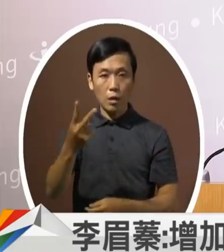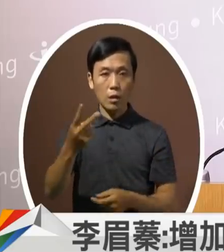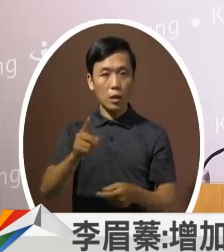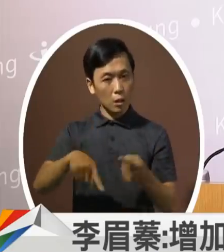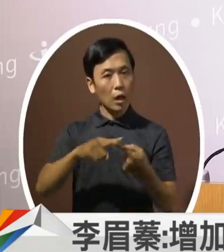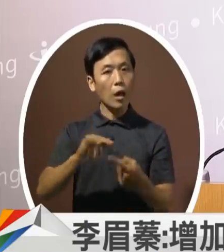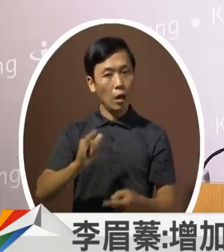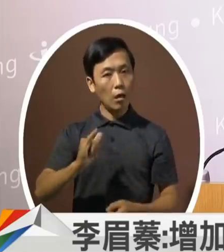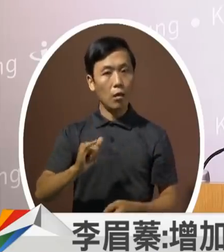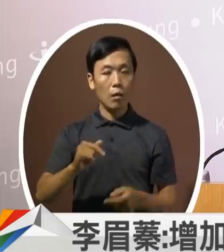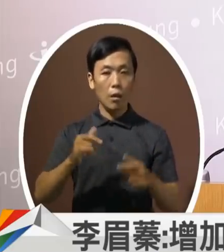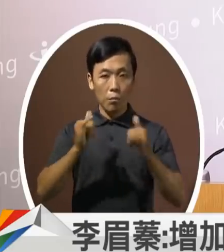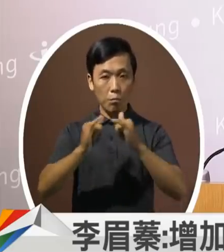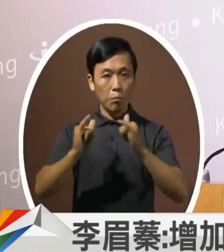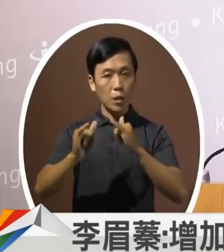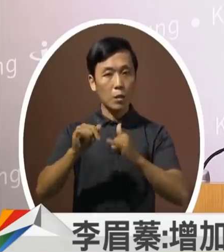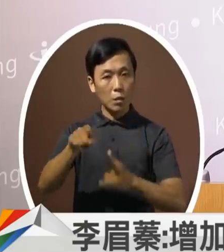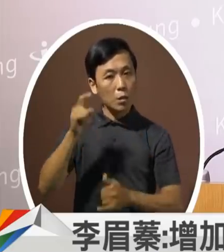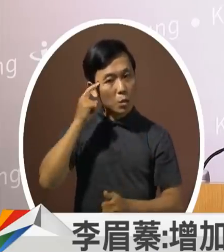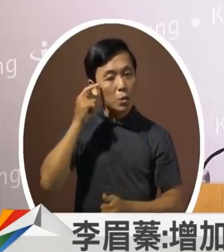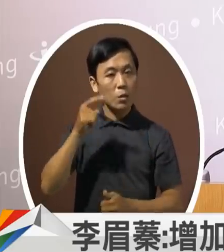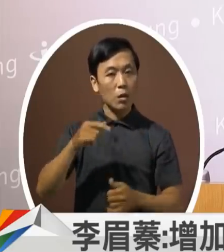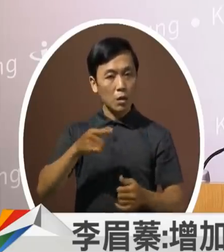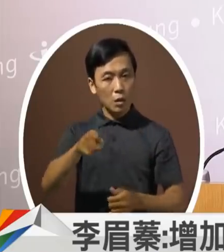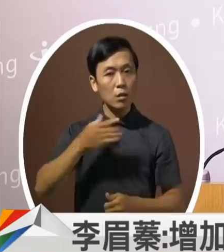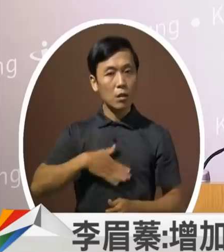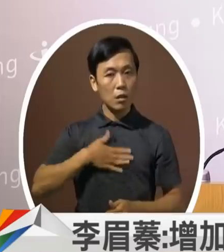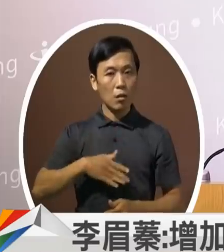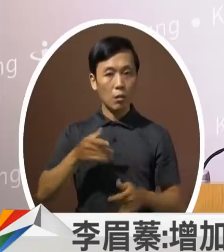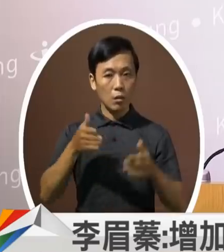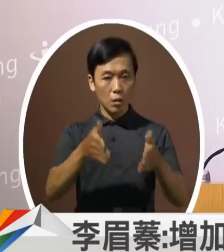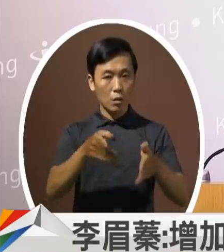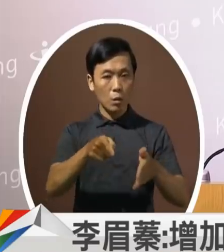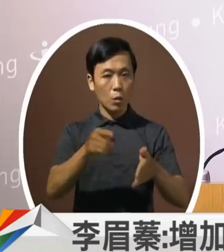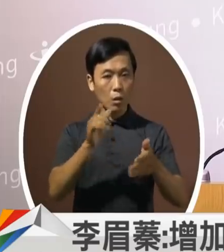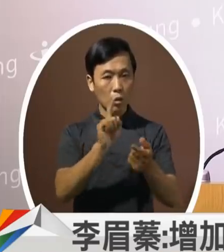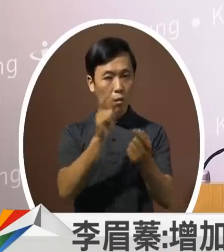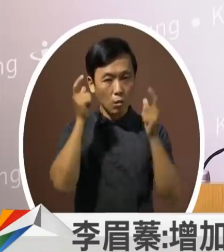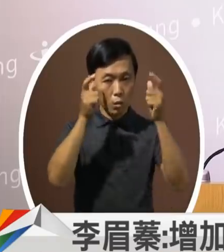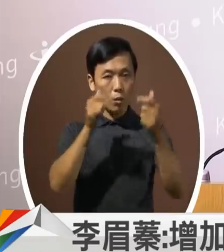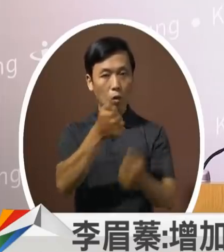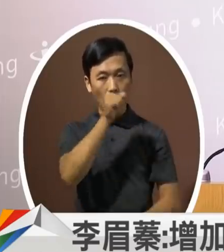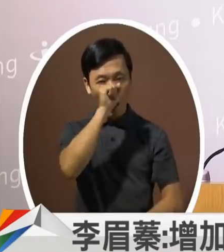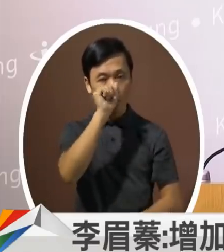这个案子对高雄最有利却不敢为高雄来争取